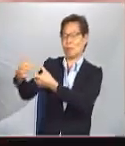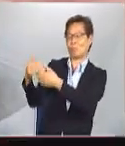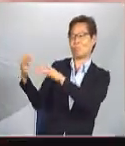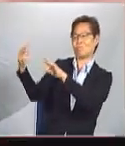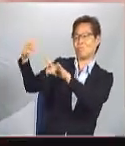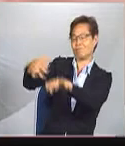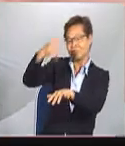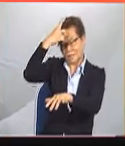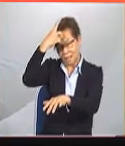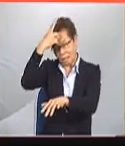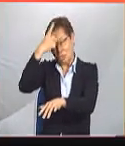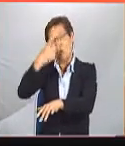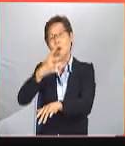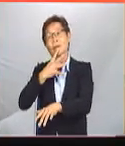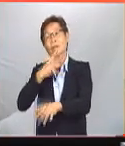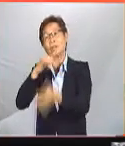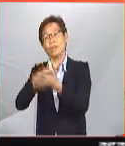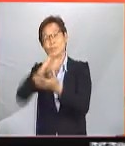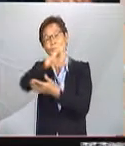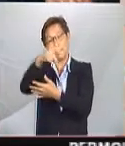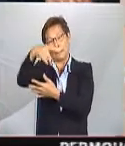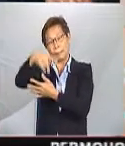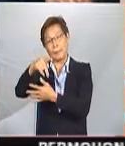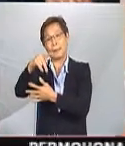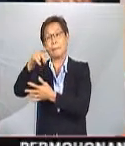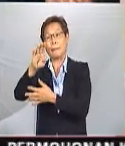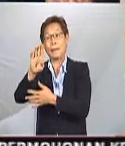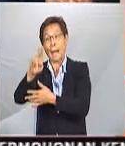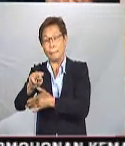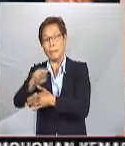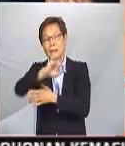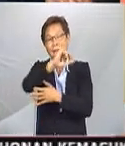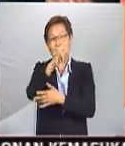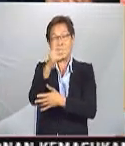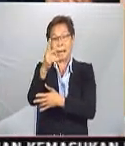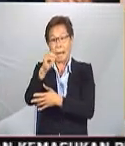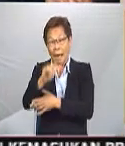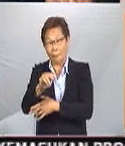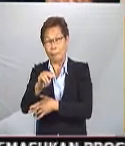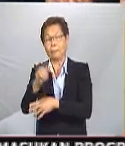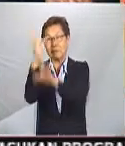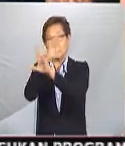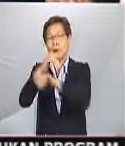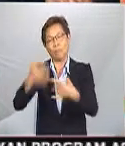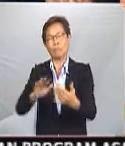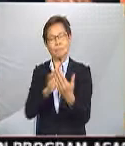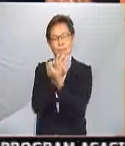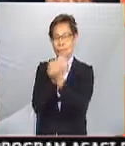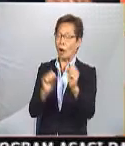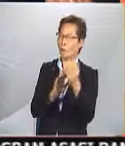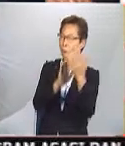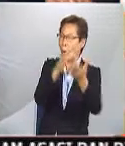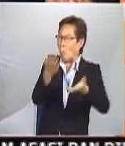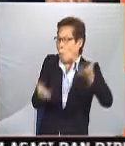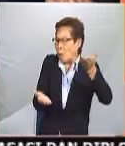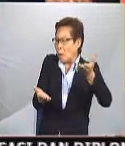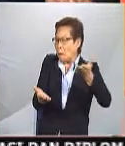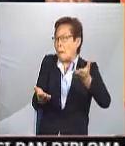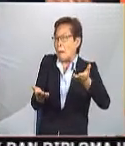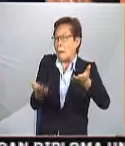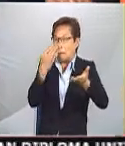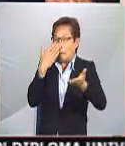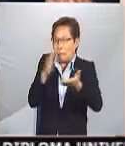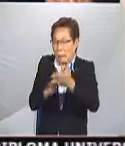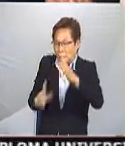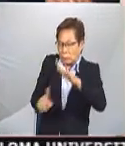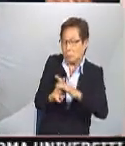Dato' Amar Douglas Unggah berkata, JPBN memberi jaminan JKN Sarawak bersedia menghadapi sebarang kemungkinan yang timbul akibat